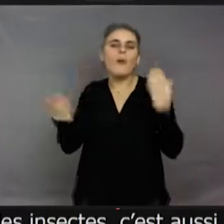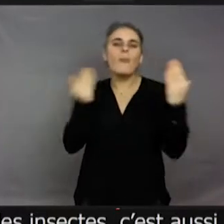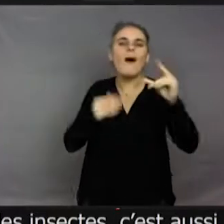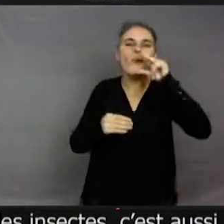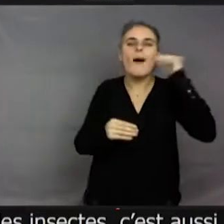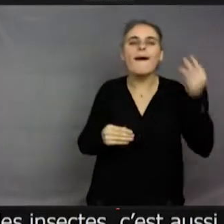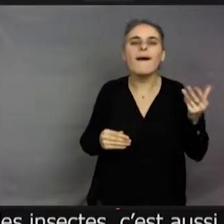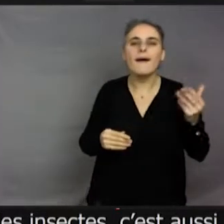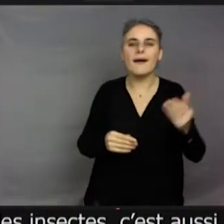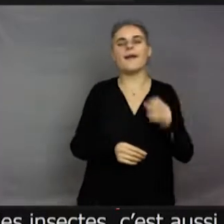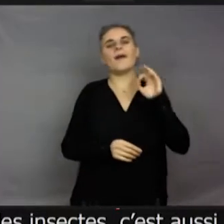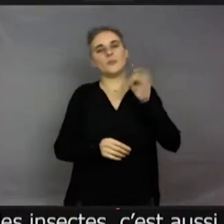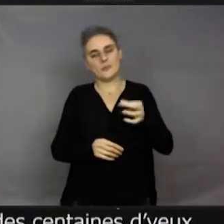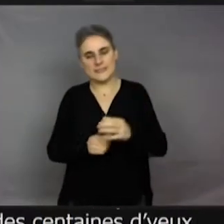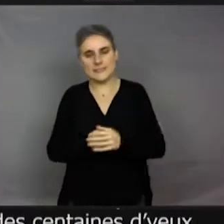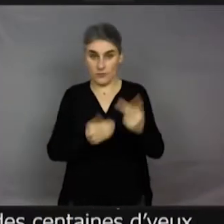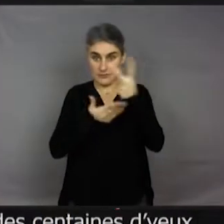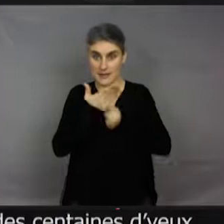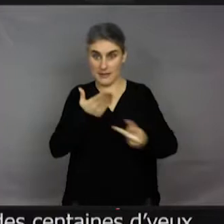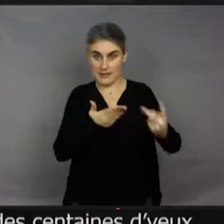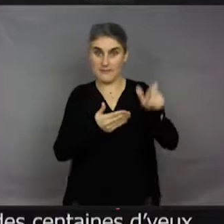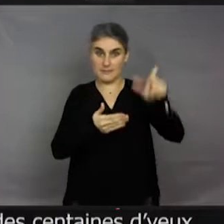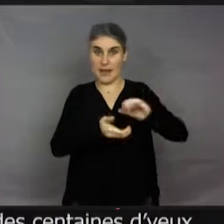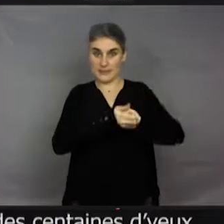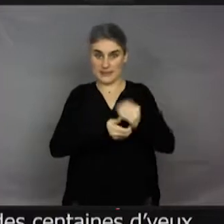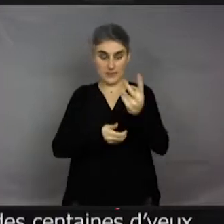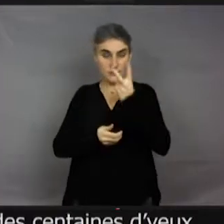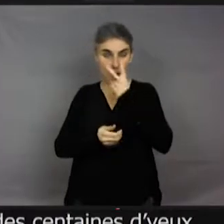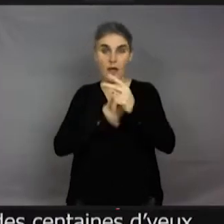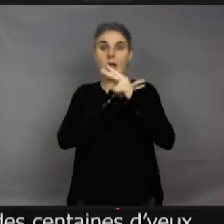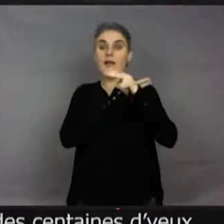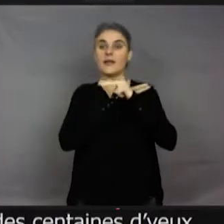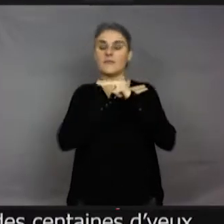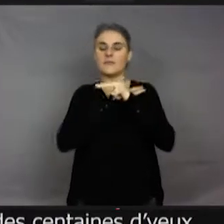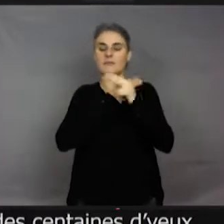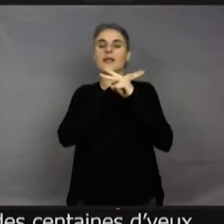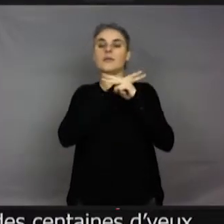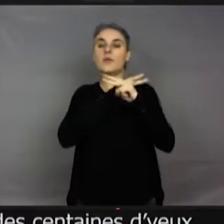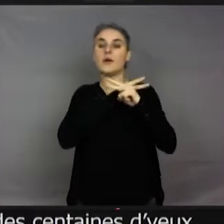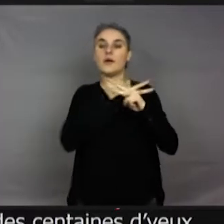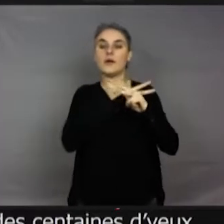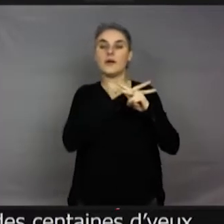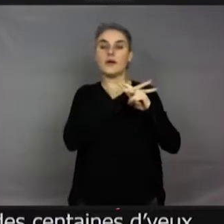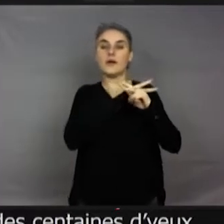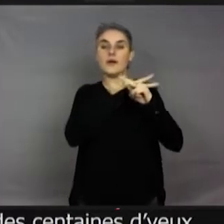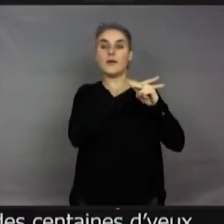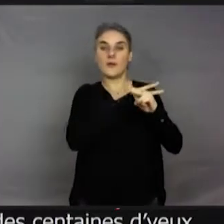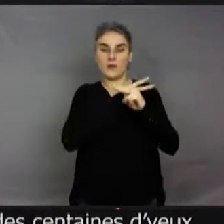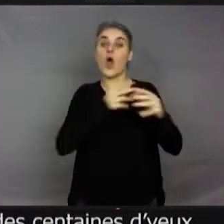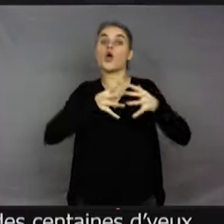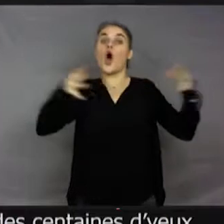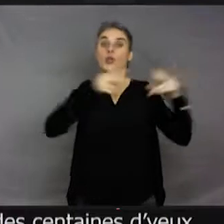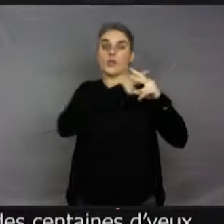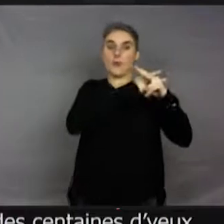à Gilles Macaigneault, on a une tête de grande libellule, les grandes libellules, parce que chez les libellules, il y les grandes libellules et les petites